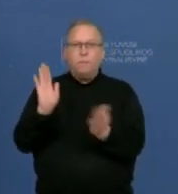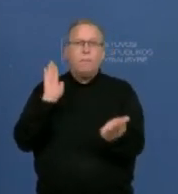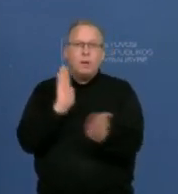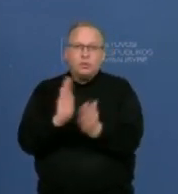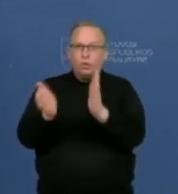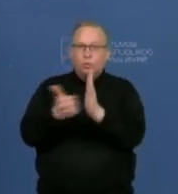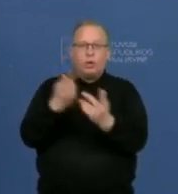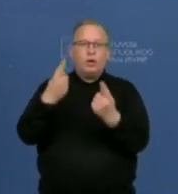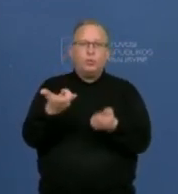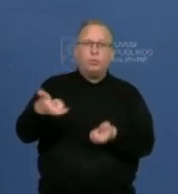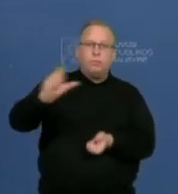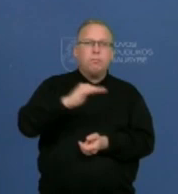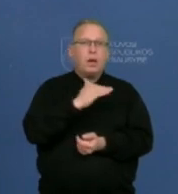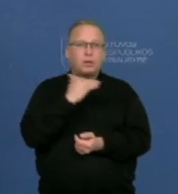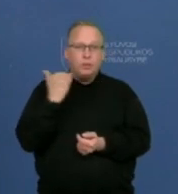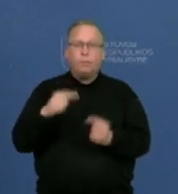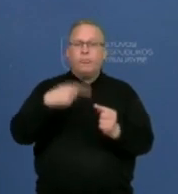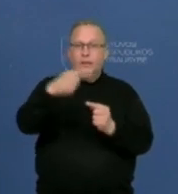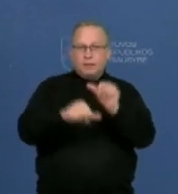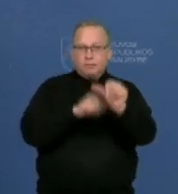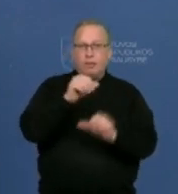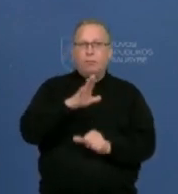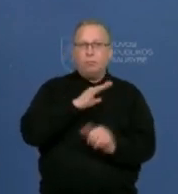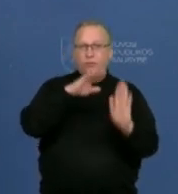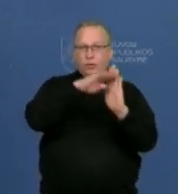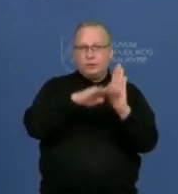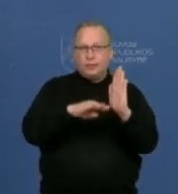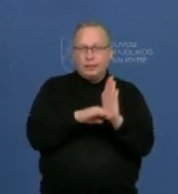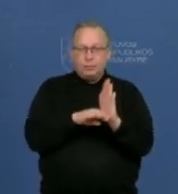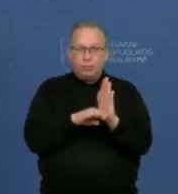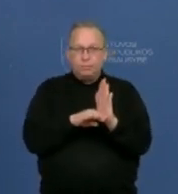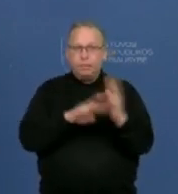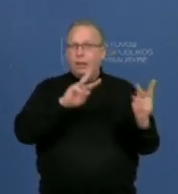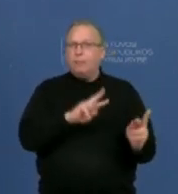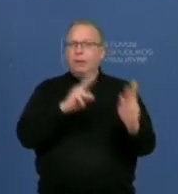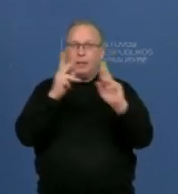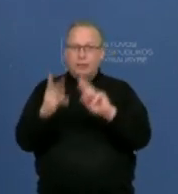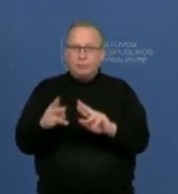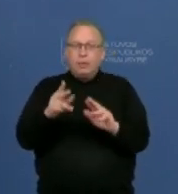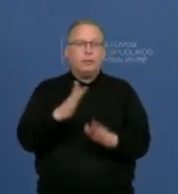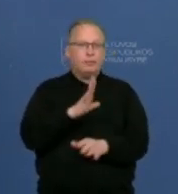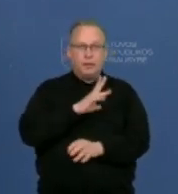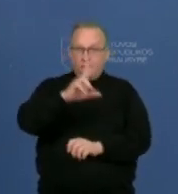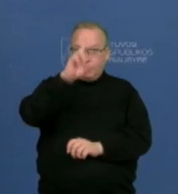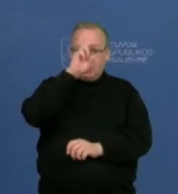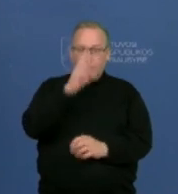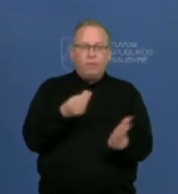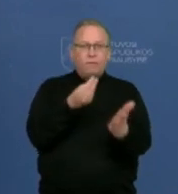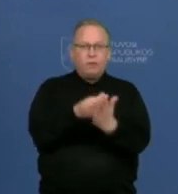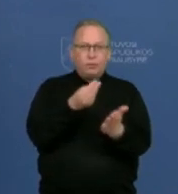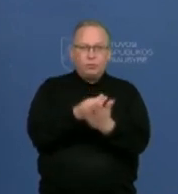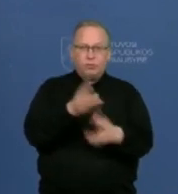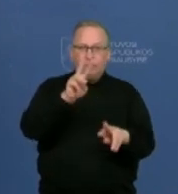praėjusiu metu, kai buvo priimtas įstatymo pakeitimas, vyriausybė net negalėjo planuoti valstybės finansuojamų vietų,